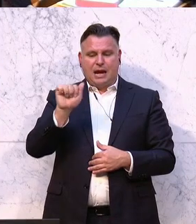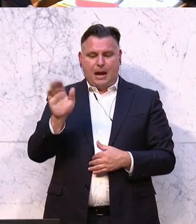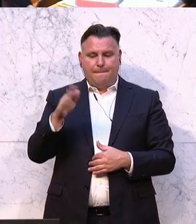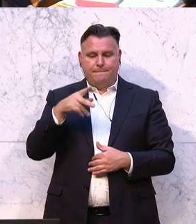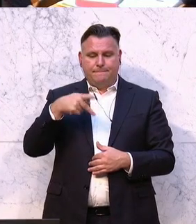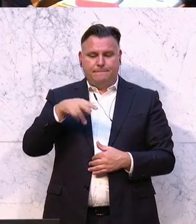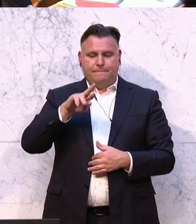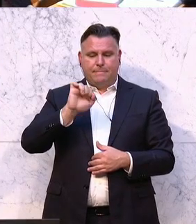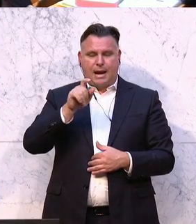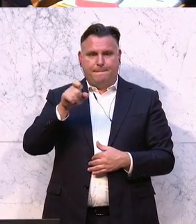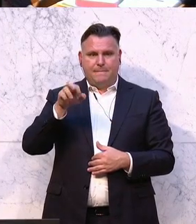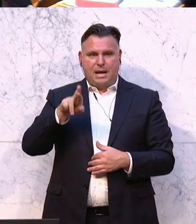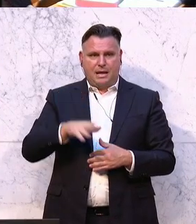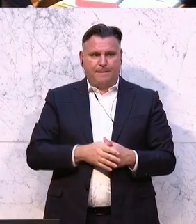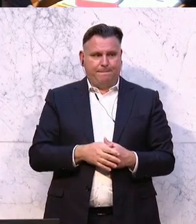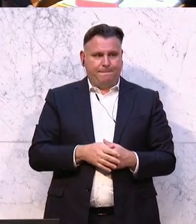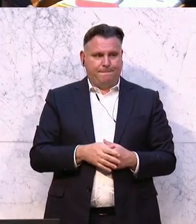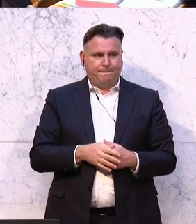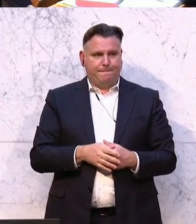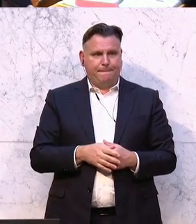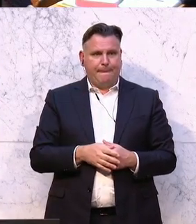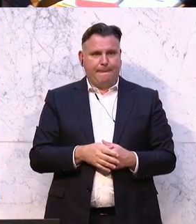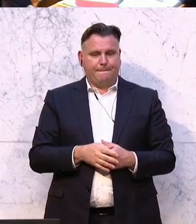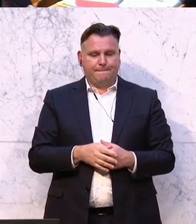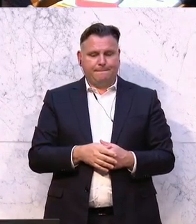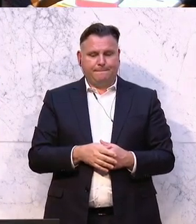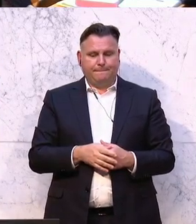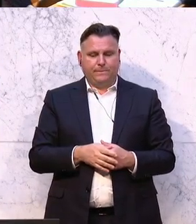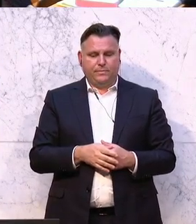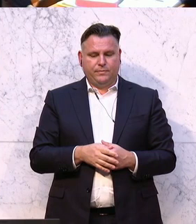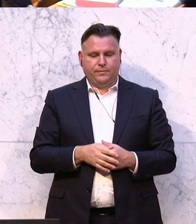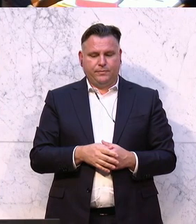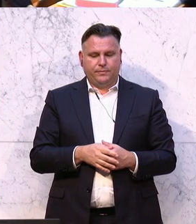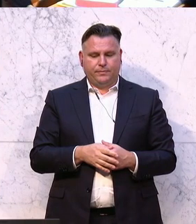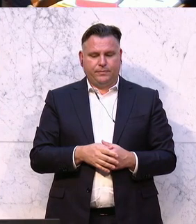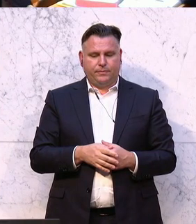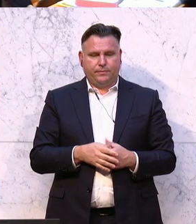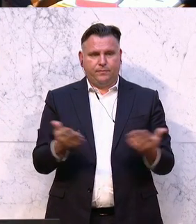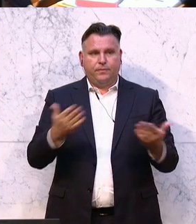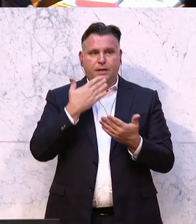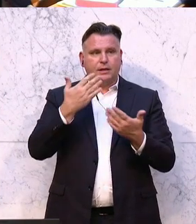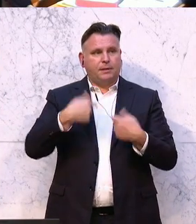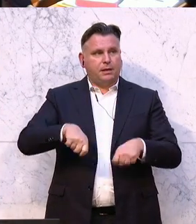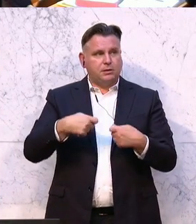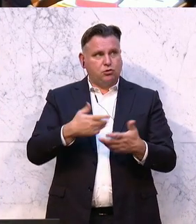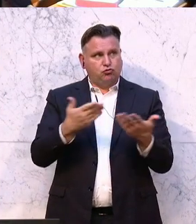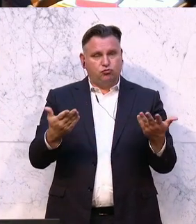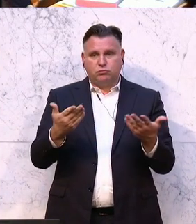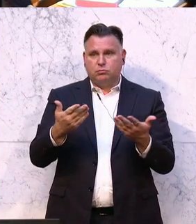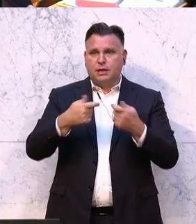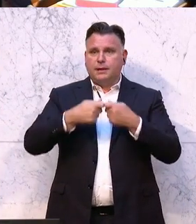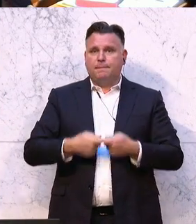Am Wort ist jetzt von den Grünen Agnes Sirka-Brammer. Sie ist die Sprecherin für Justiz, Verfassung und Sport.